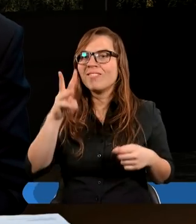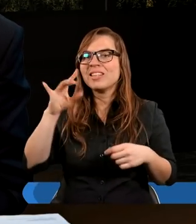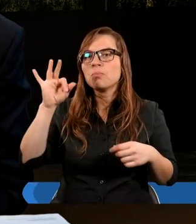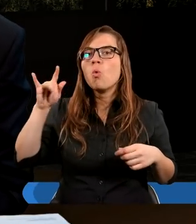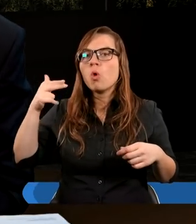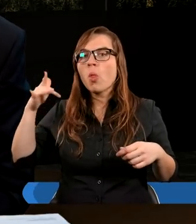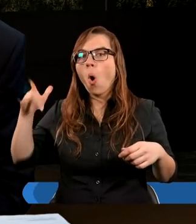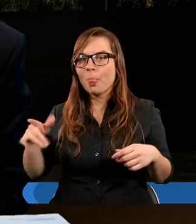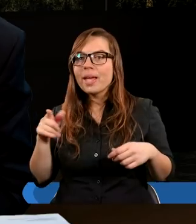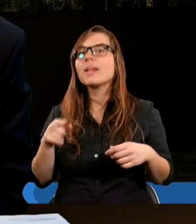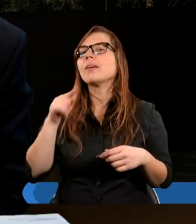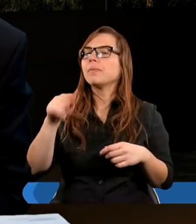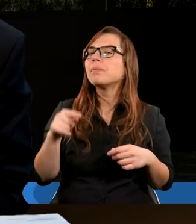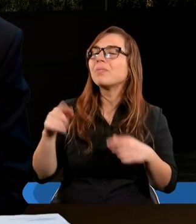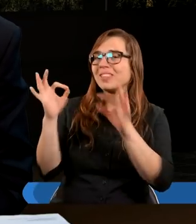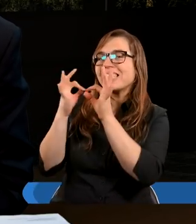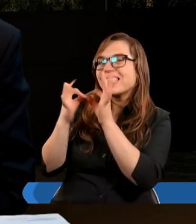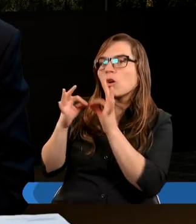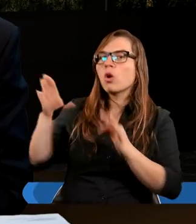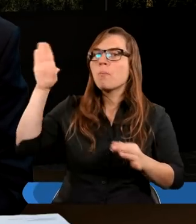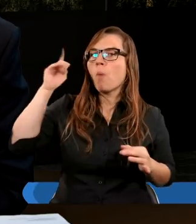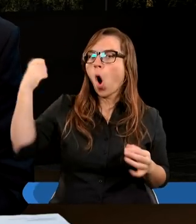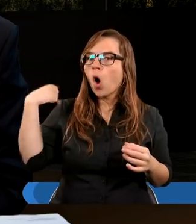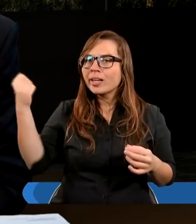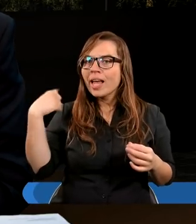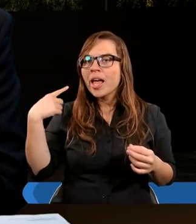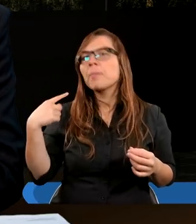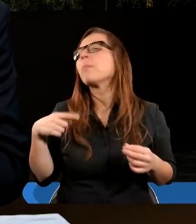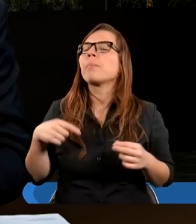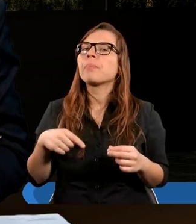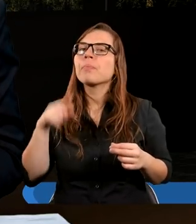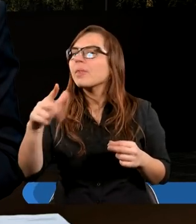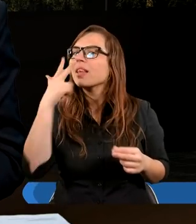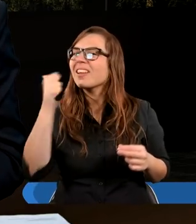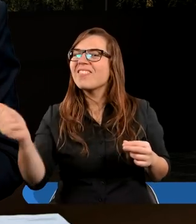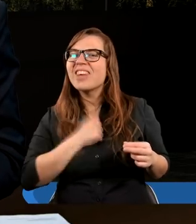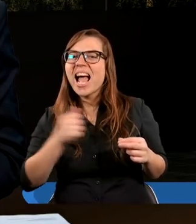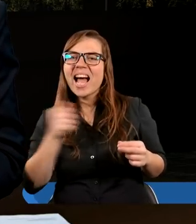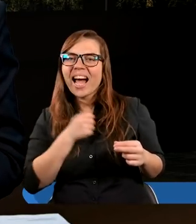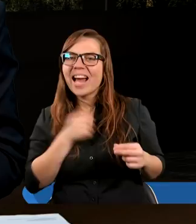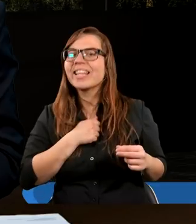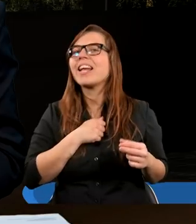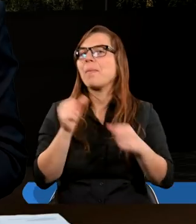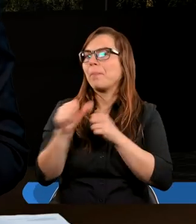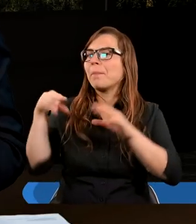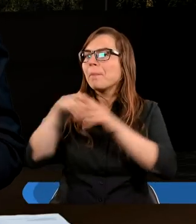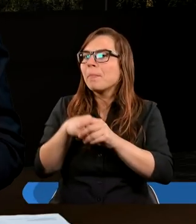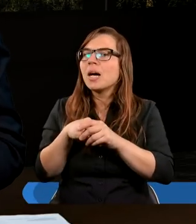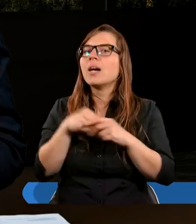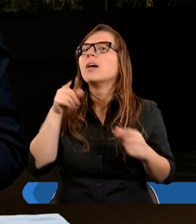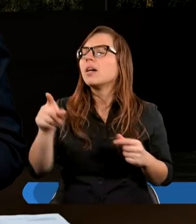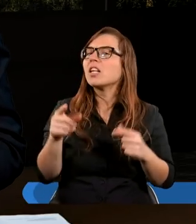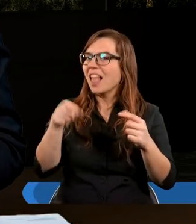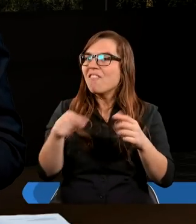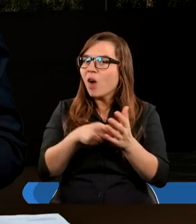jakby utrzymując tą relację z Bogiem, rozmawiając z Bogiem na co dzień, nagle zbieramy się razem, gromadzimy się razem i wtedy